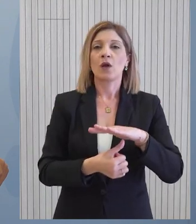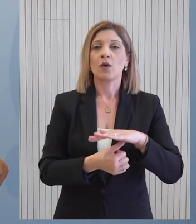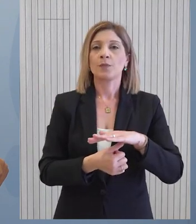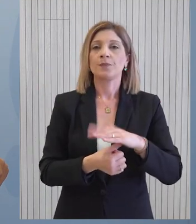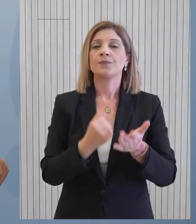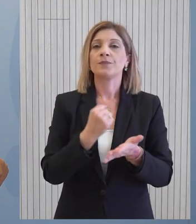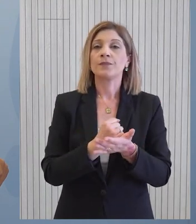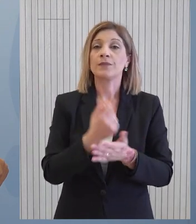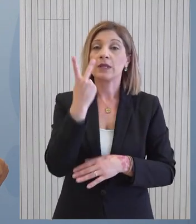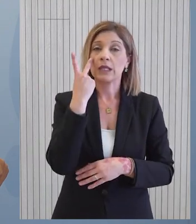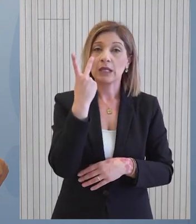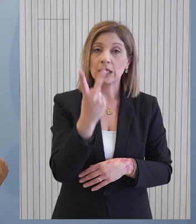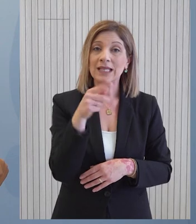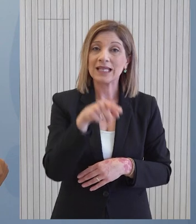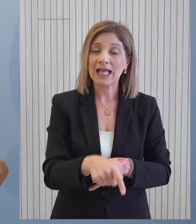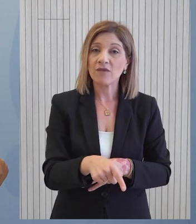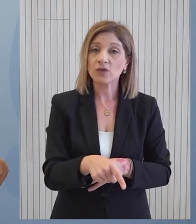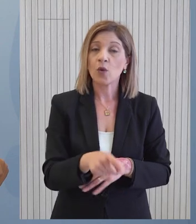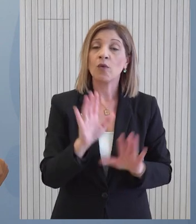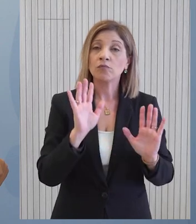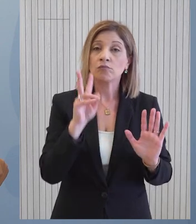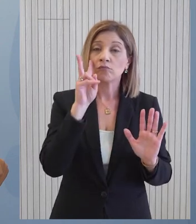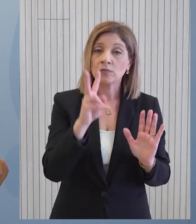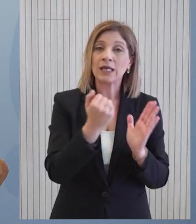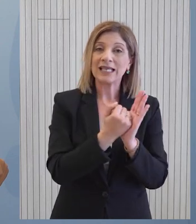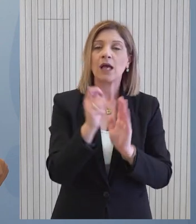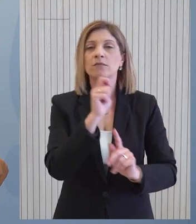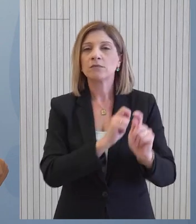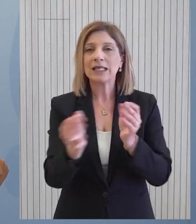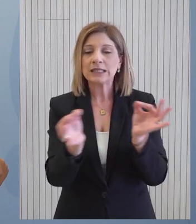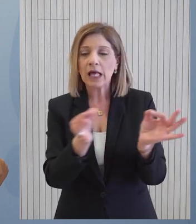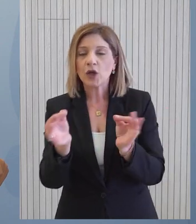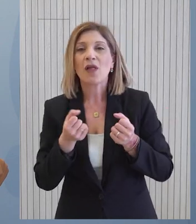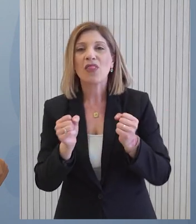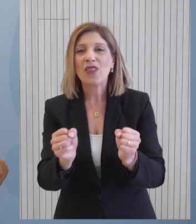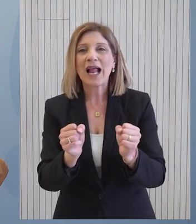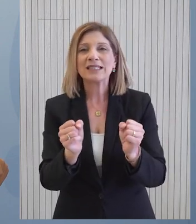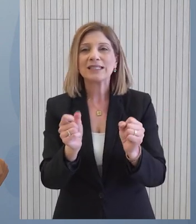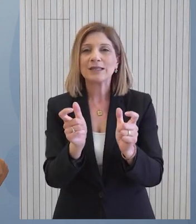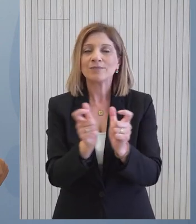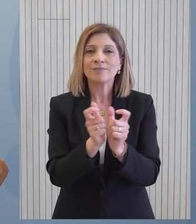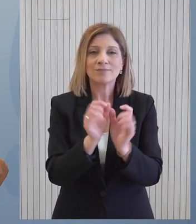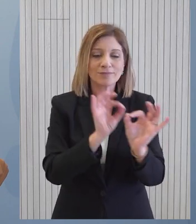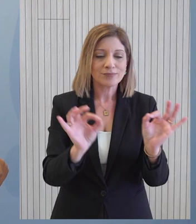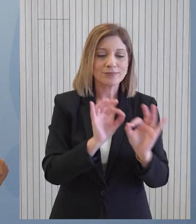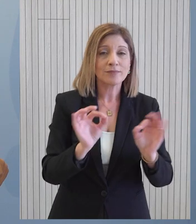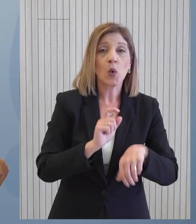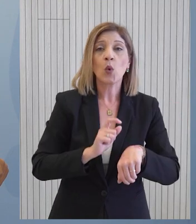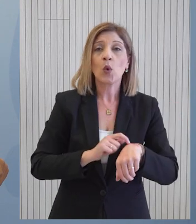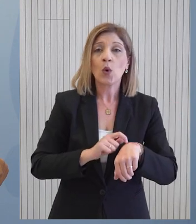και είδαμε ότι σε αυτές τις περιπτώσεις όπως επίσης και στον καταρτισμό των σχεδίων δράσης ο χρόνος